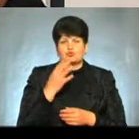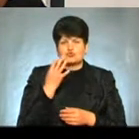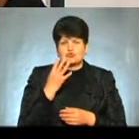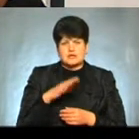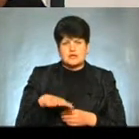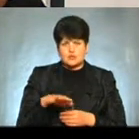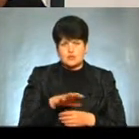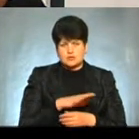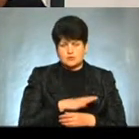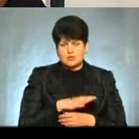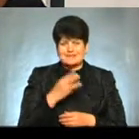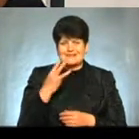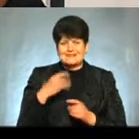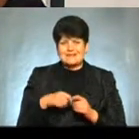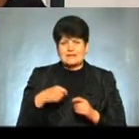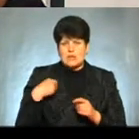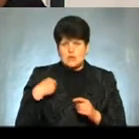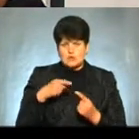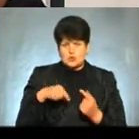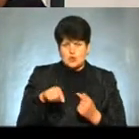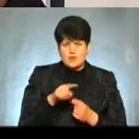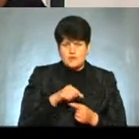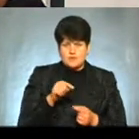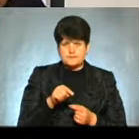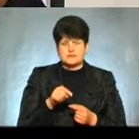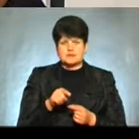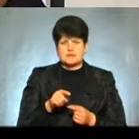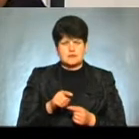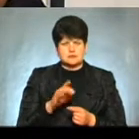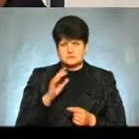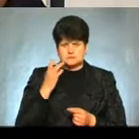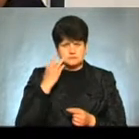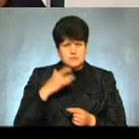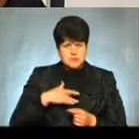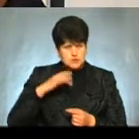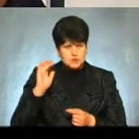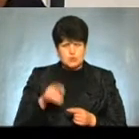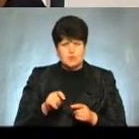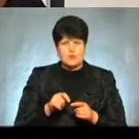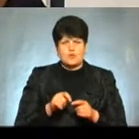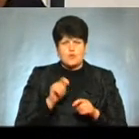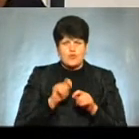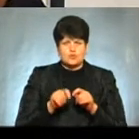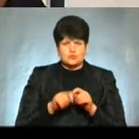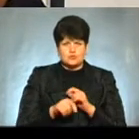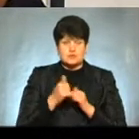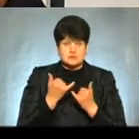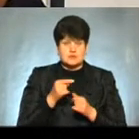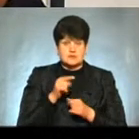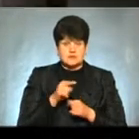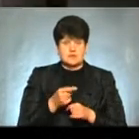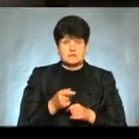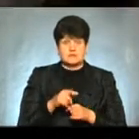визначено 30-ти кілометрова зона Там, де зона суворого контролю і обов'язкового відселення До речі, там зараз живуть